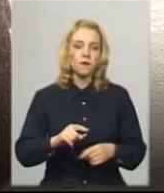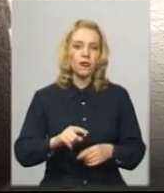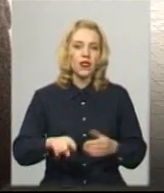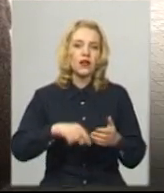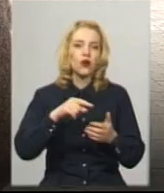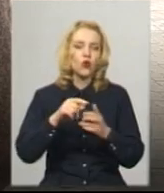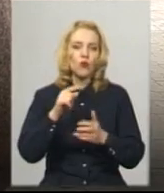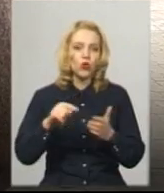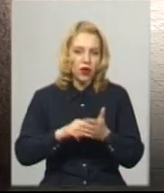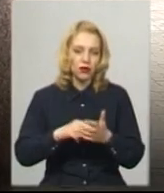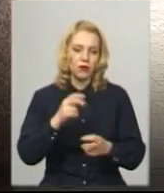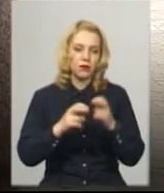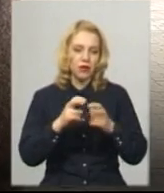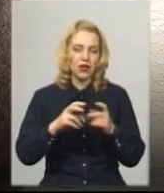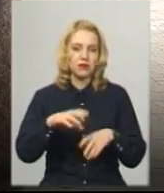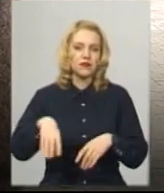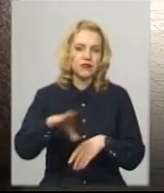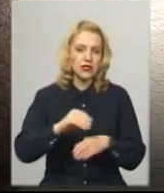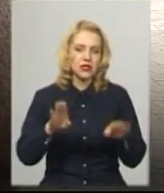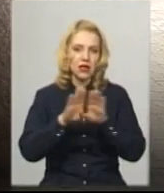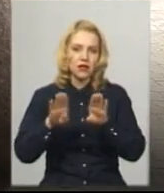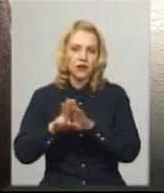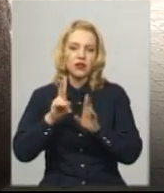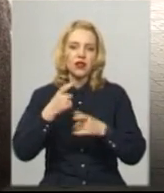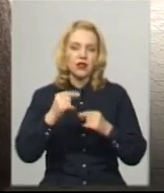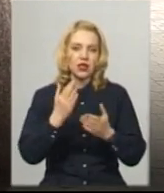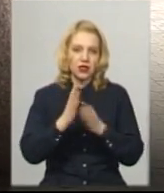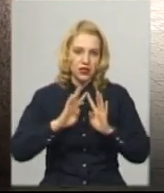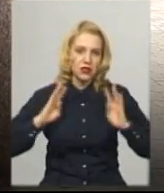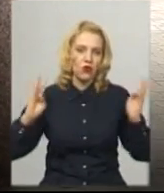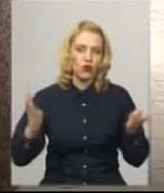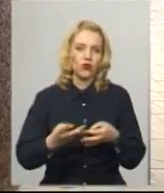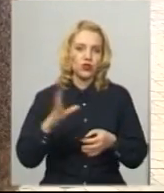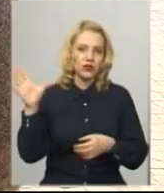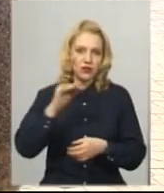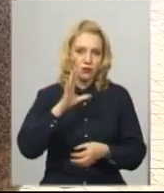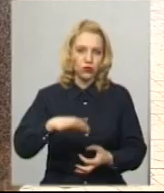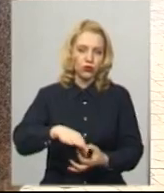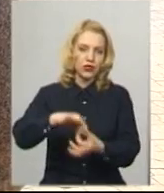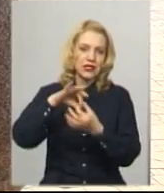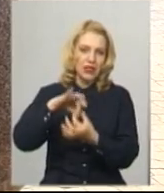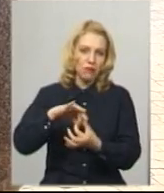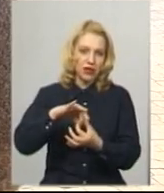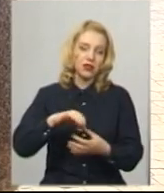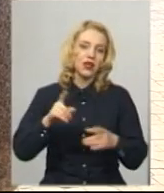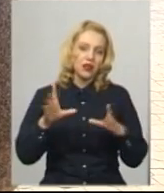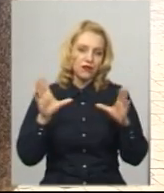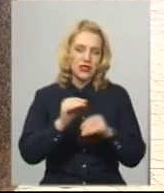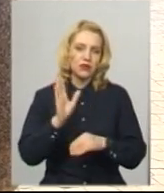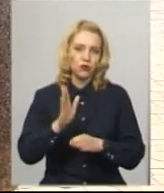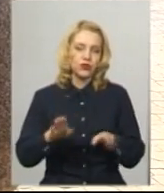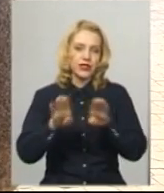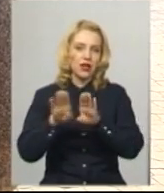всі спортивні майданчики, які мають огорожу, на всіх в них будуть повішені замки і всі фіртки будуть закриті.